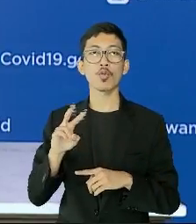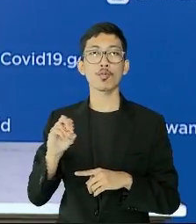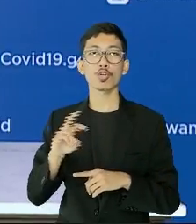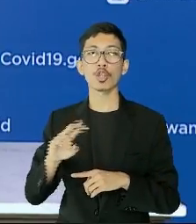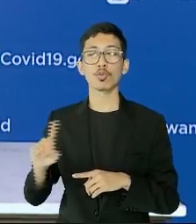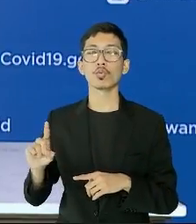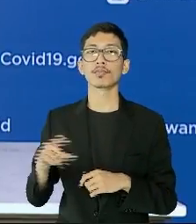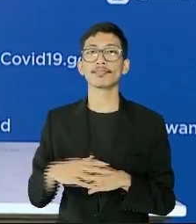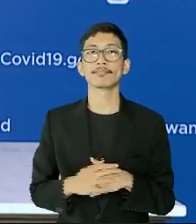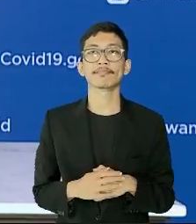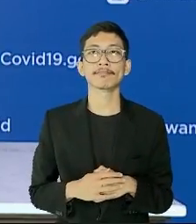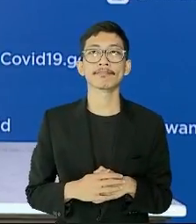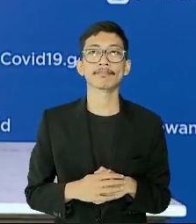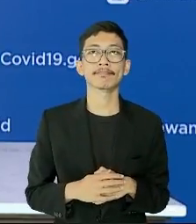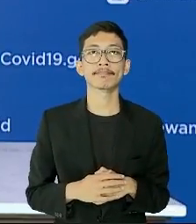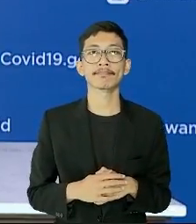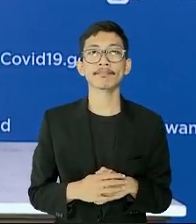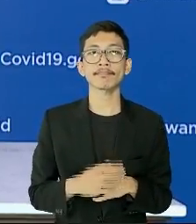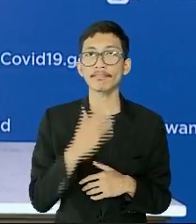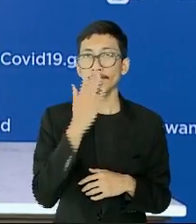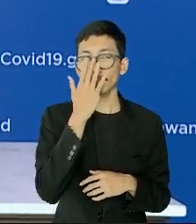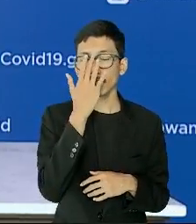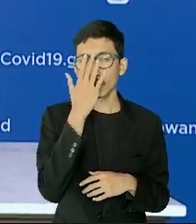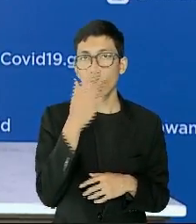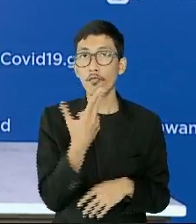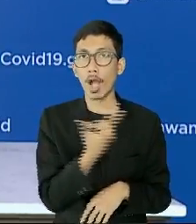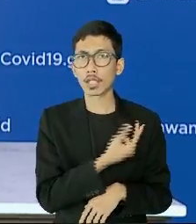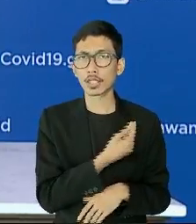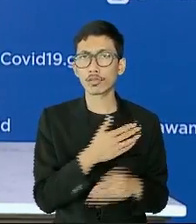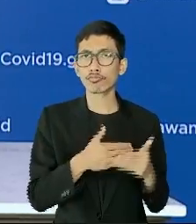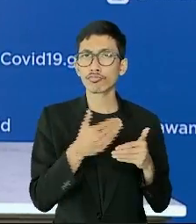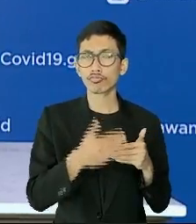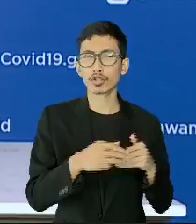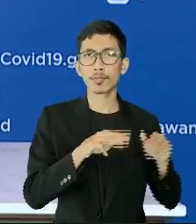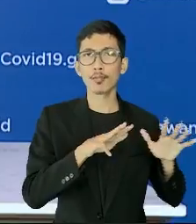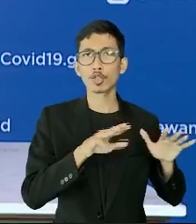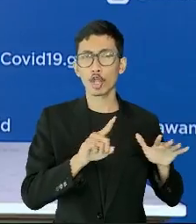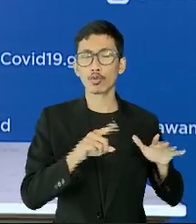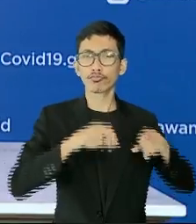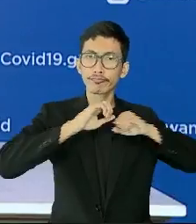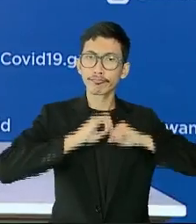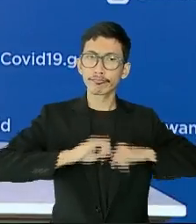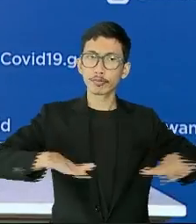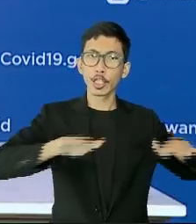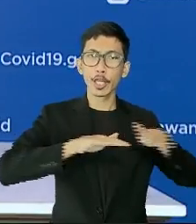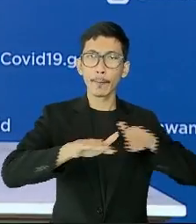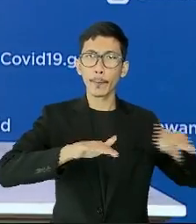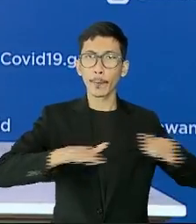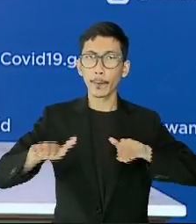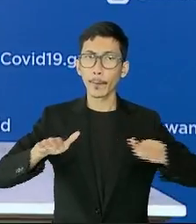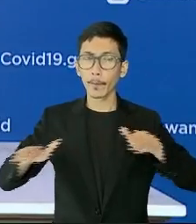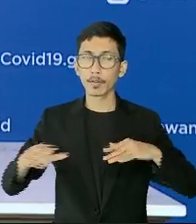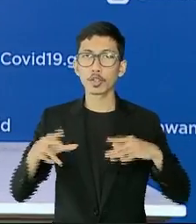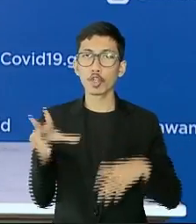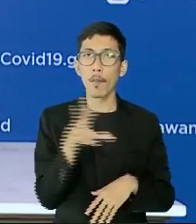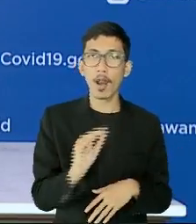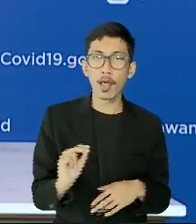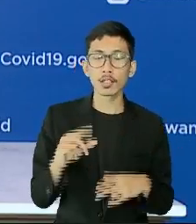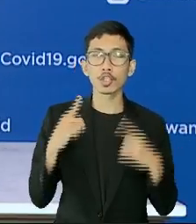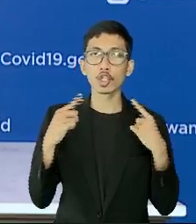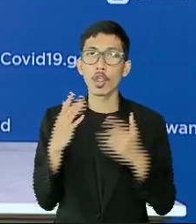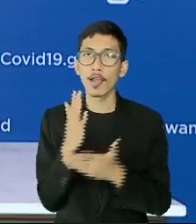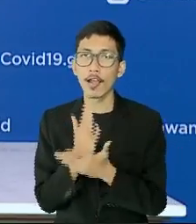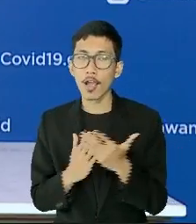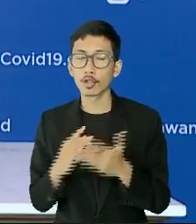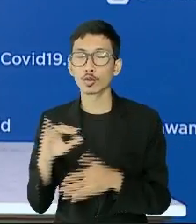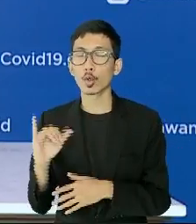dosis vaksin tahap ke-91 ini langsung didistribusikan ke tiga provinsi yaitu Jawa Barat, Jawa Tengah,